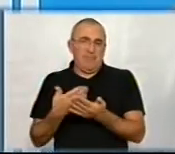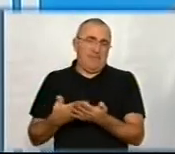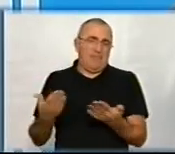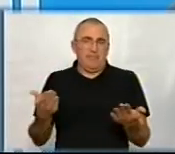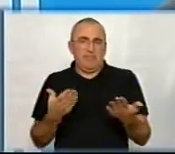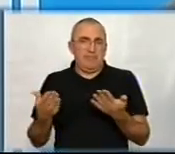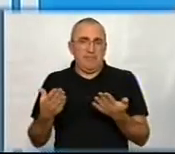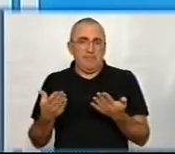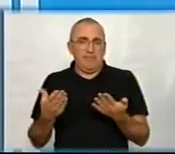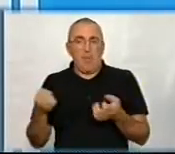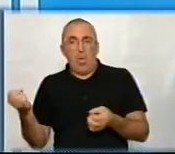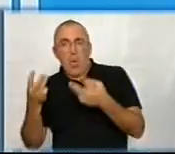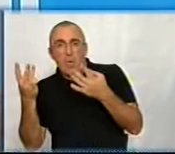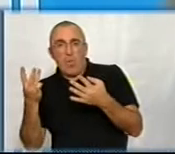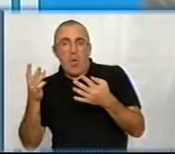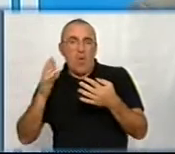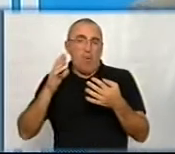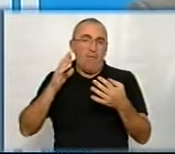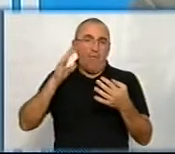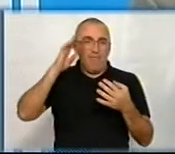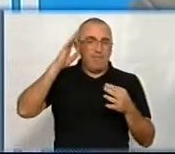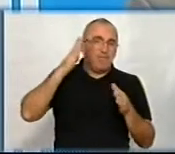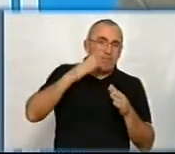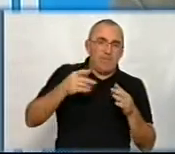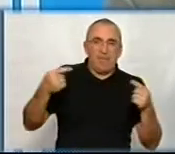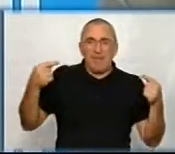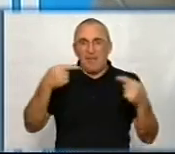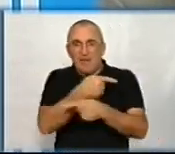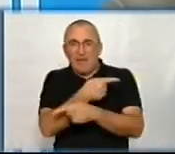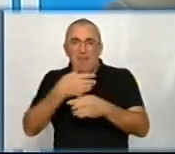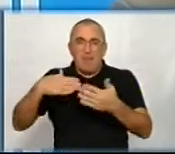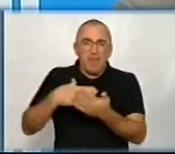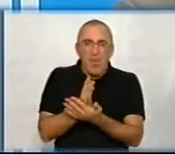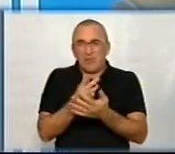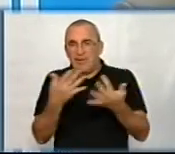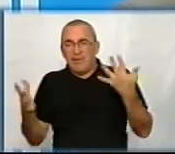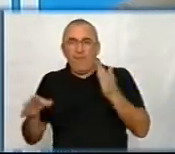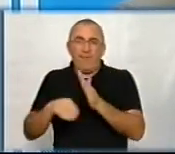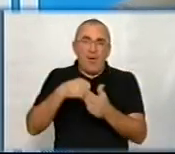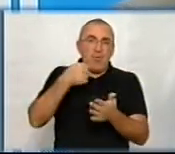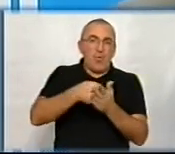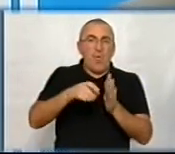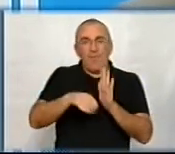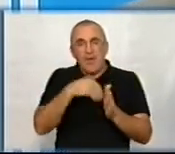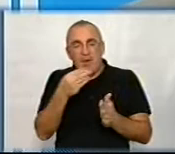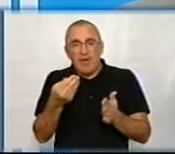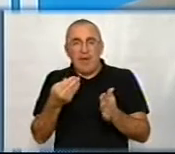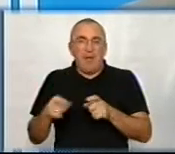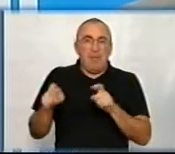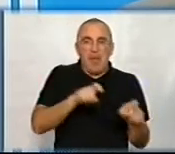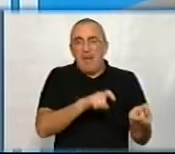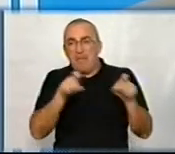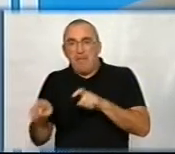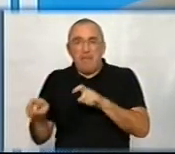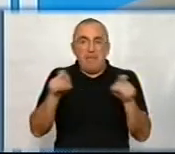огняда в полум'я, тобто в протилежній ідеологічній течії від виборів до виборів, або перебігаючи